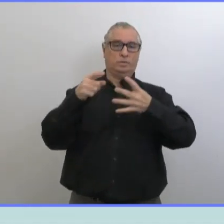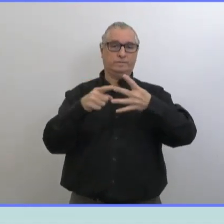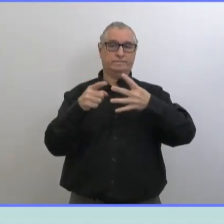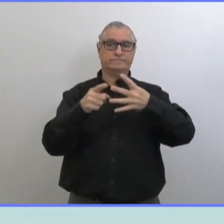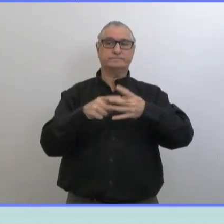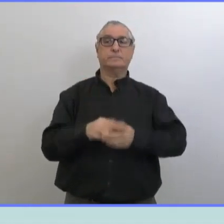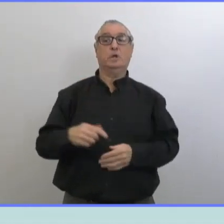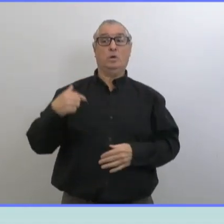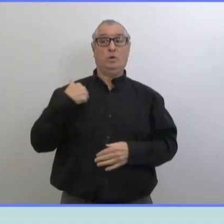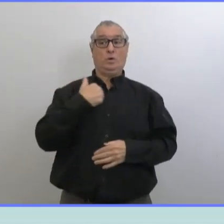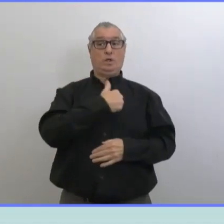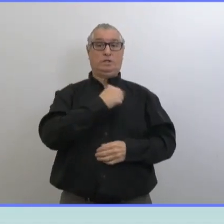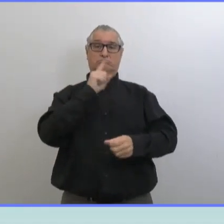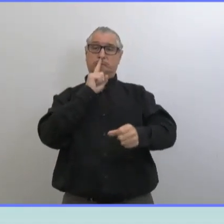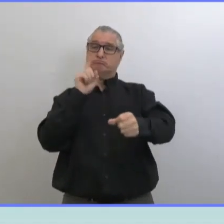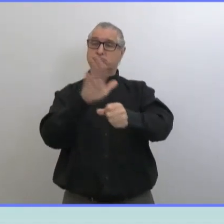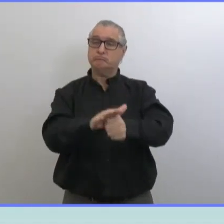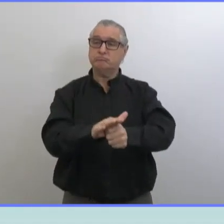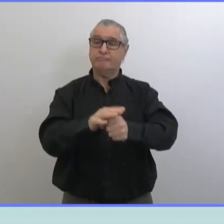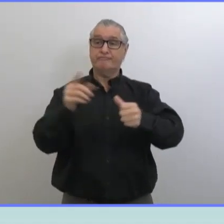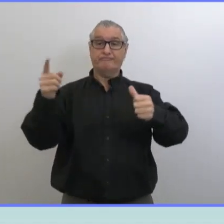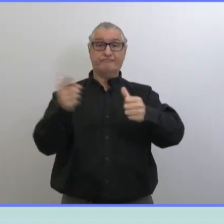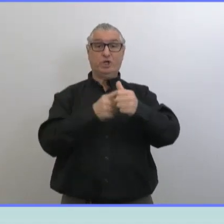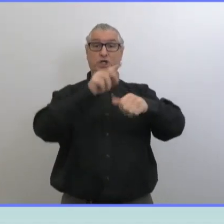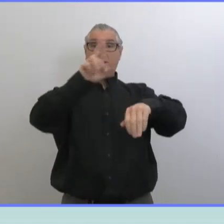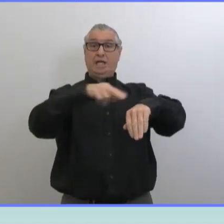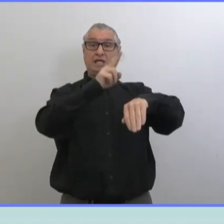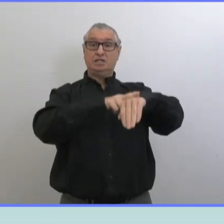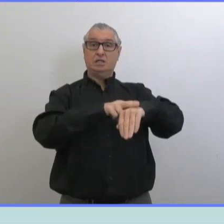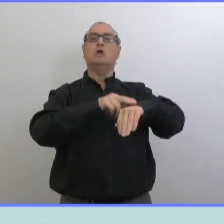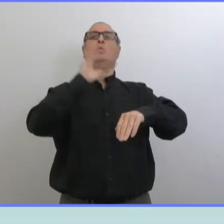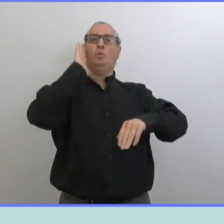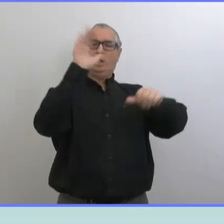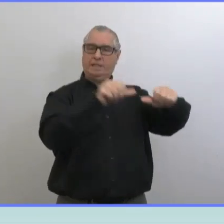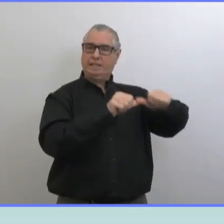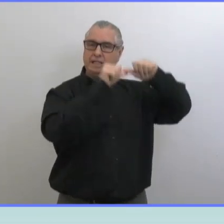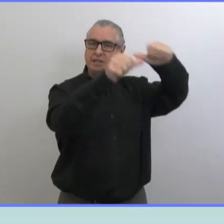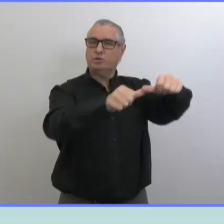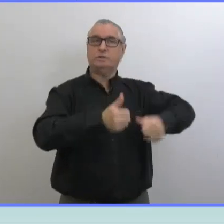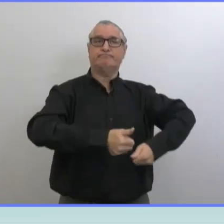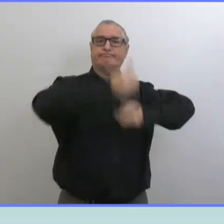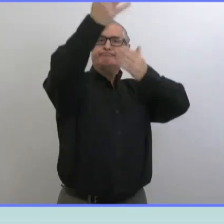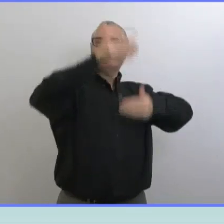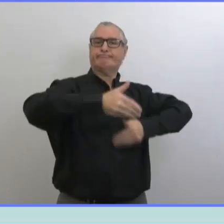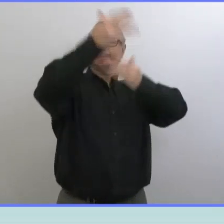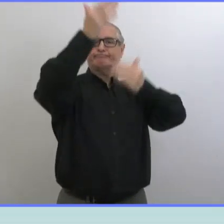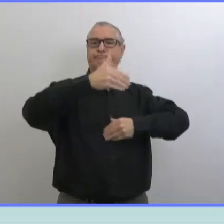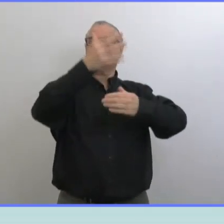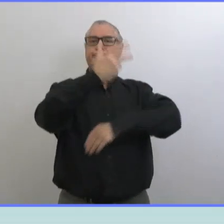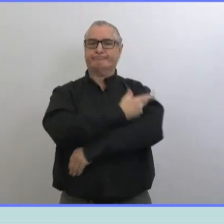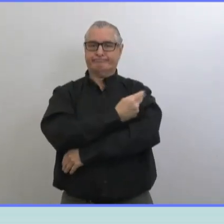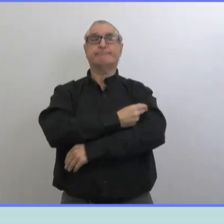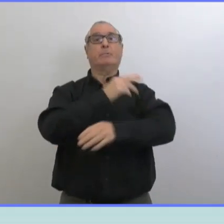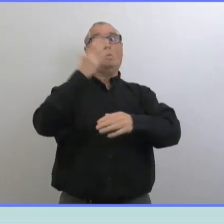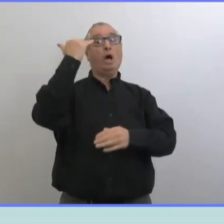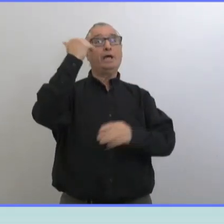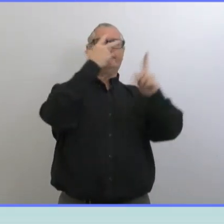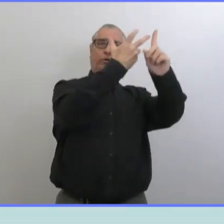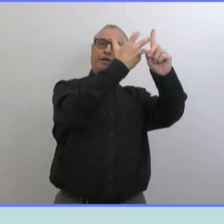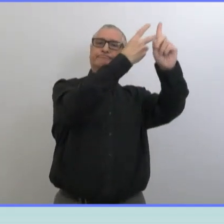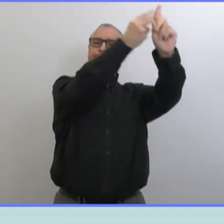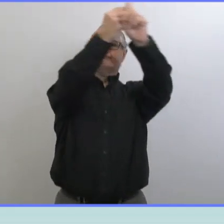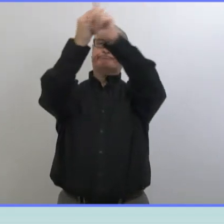de donner des doses aux partenaires des Premières Nations pour qu'ils puissent se prioriser les vaccinations.